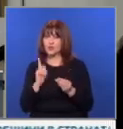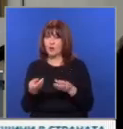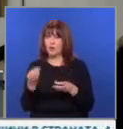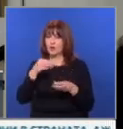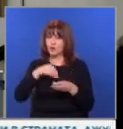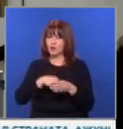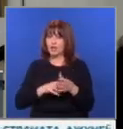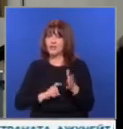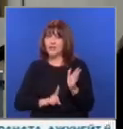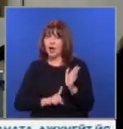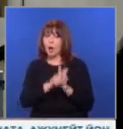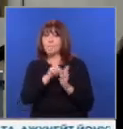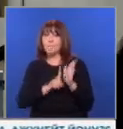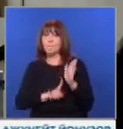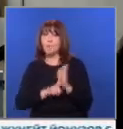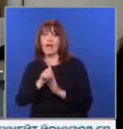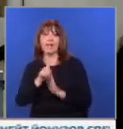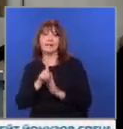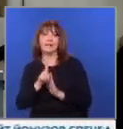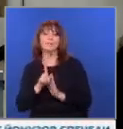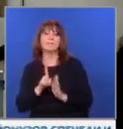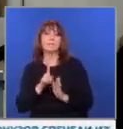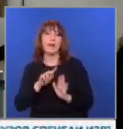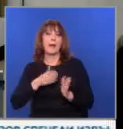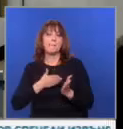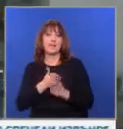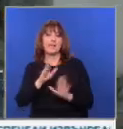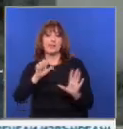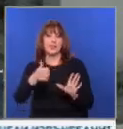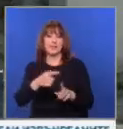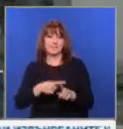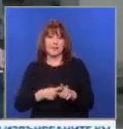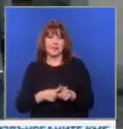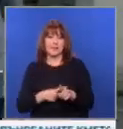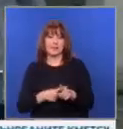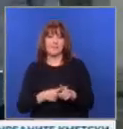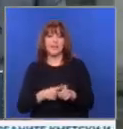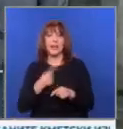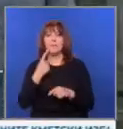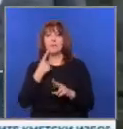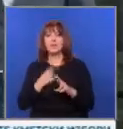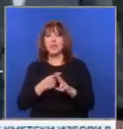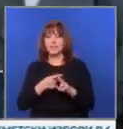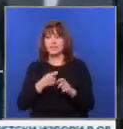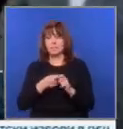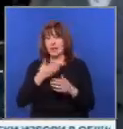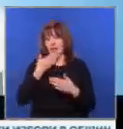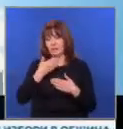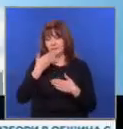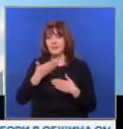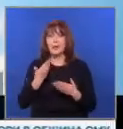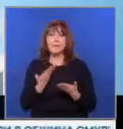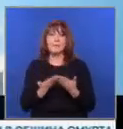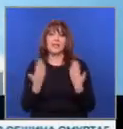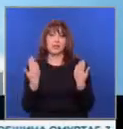рутационни полети през 6 месеца до Международната космическа станция. У нас бил Нелсън изнеселекция пред студенти,